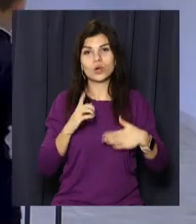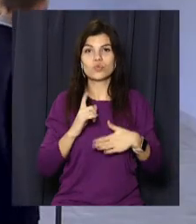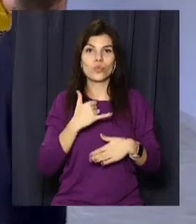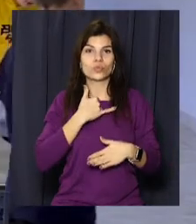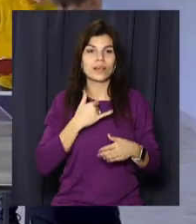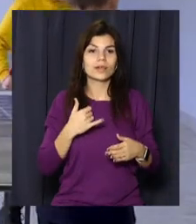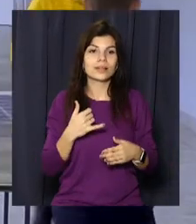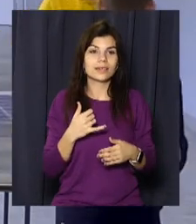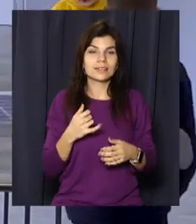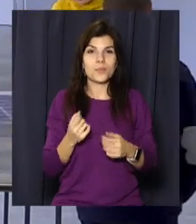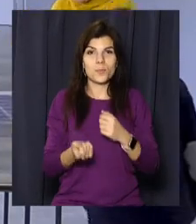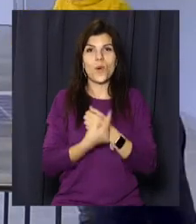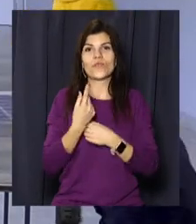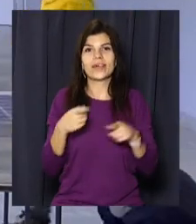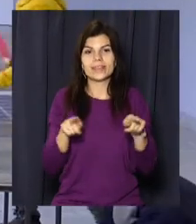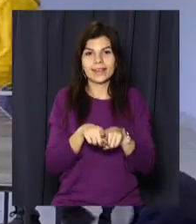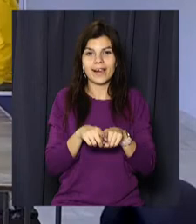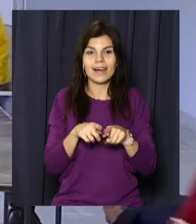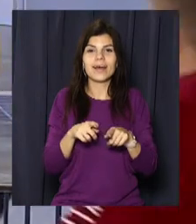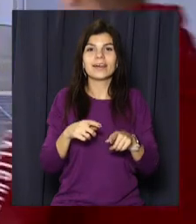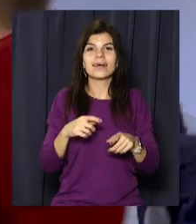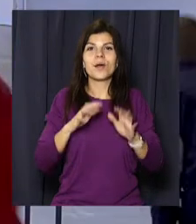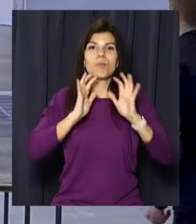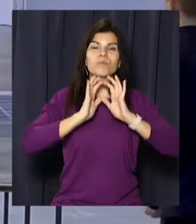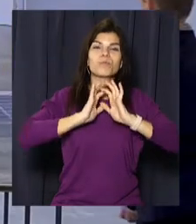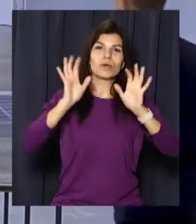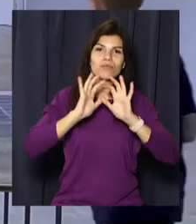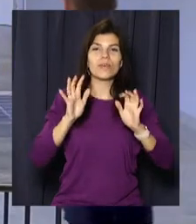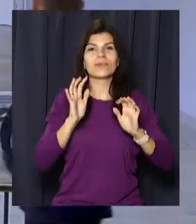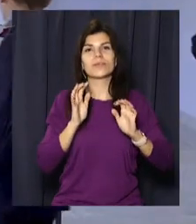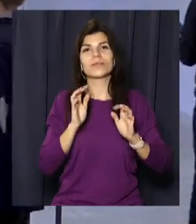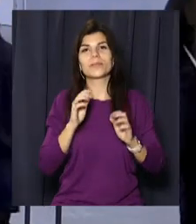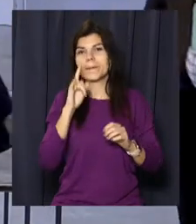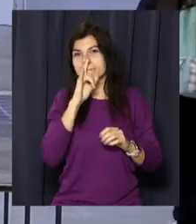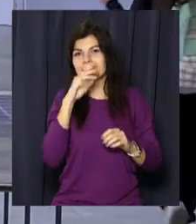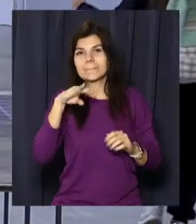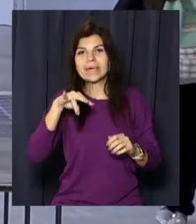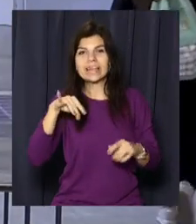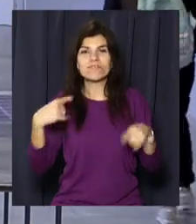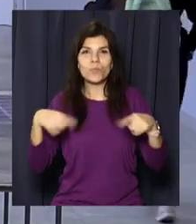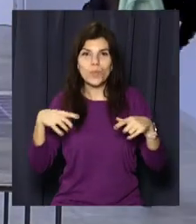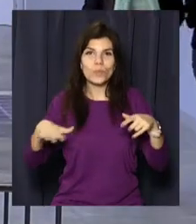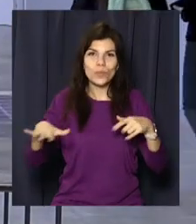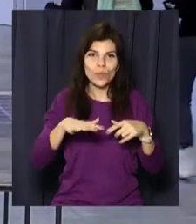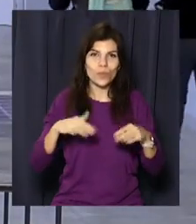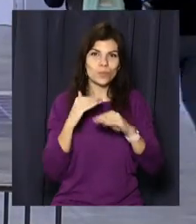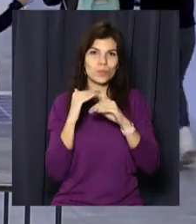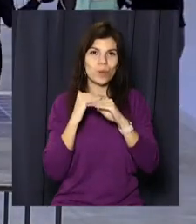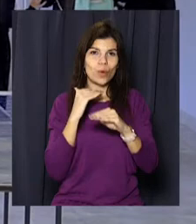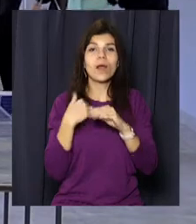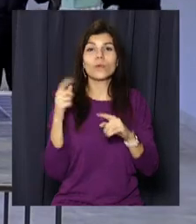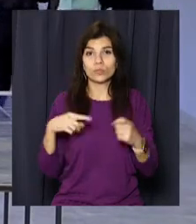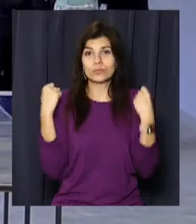з'явилися новий корд, баскетбольний, волейбольний і мініфутбольне поле. Я теж спортом